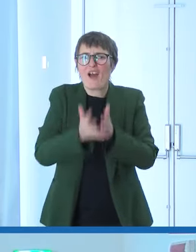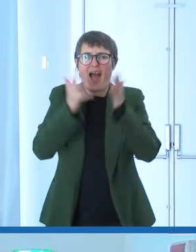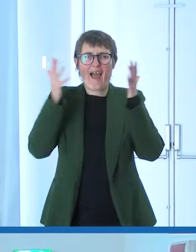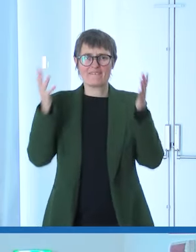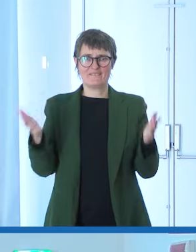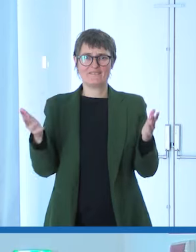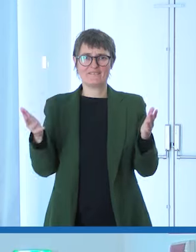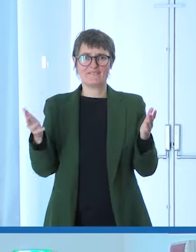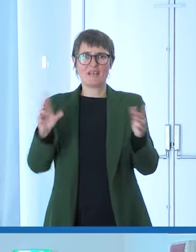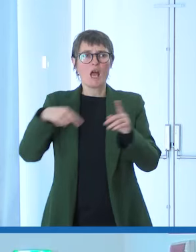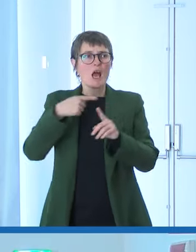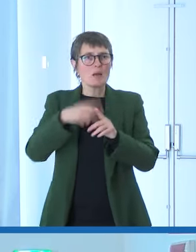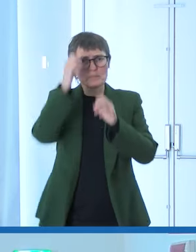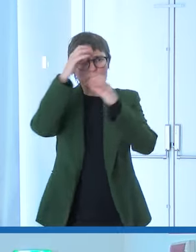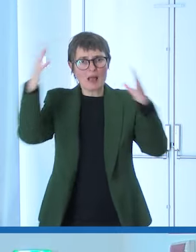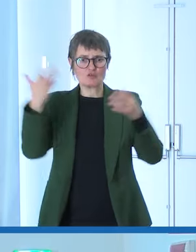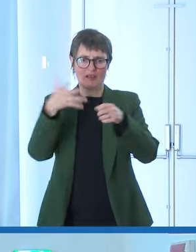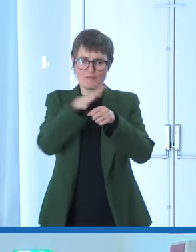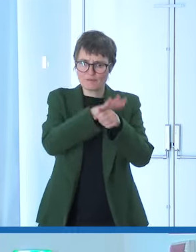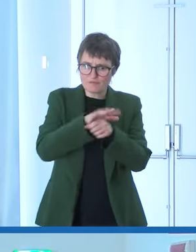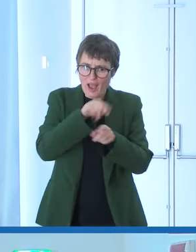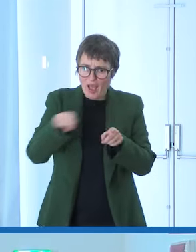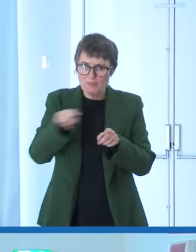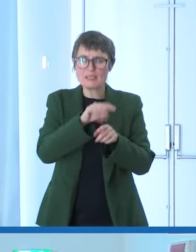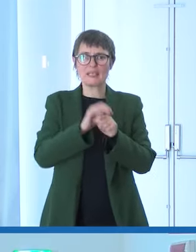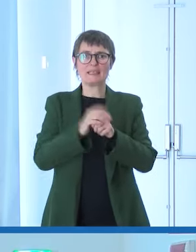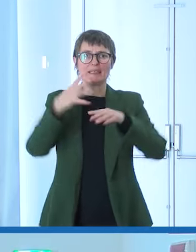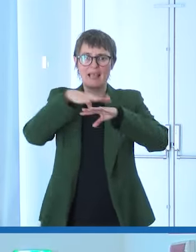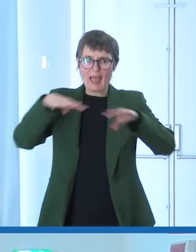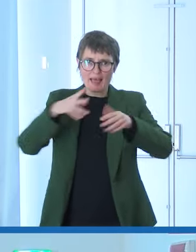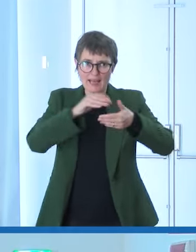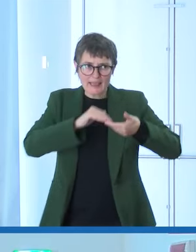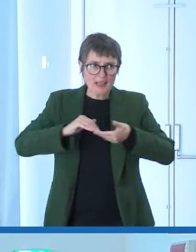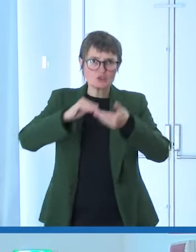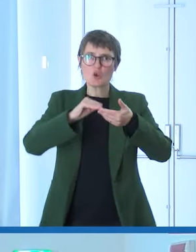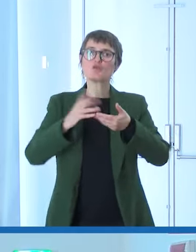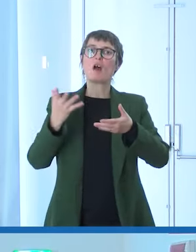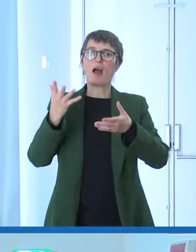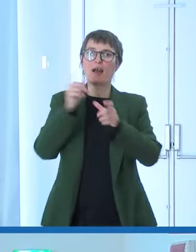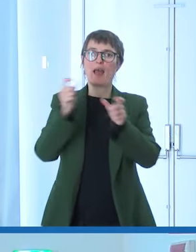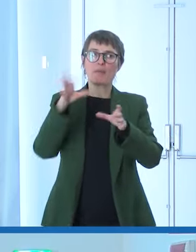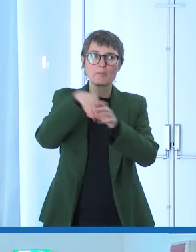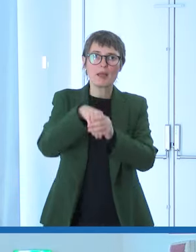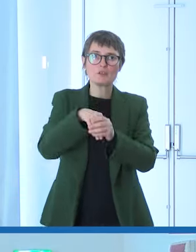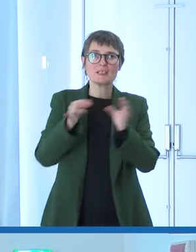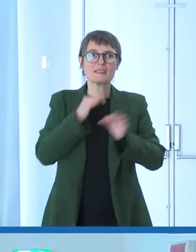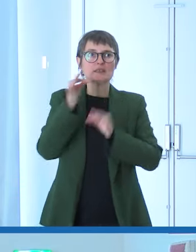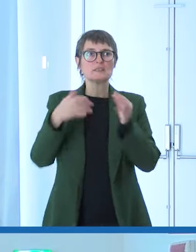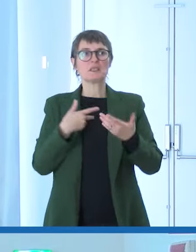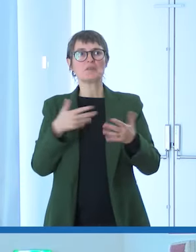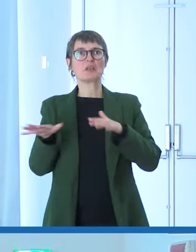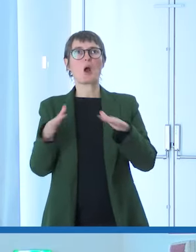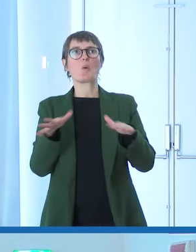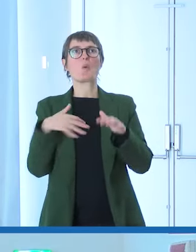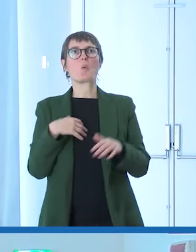sociale a cui queste persone appartengono, vuol dire che insomma c'è quasi in ogni famiglia possiamo dire